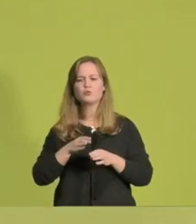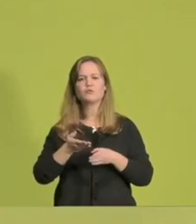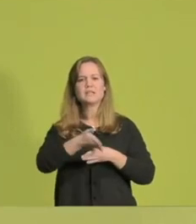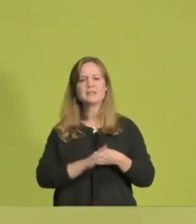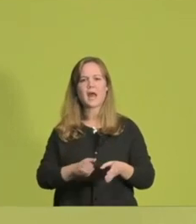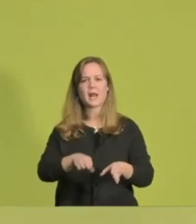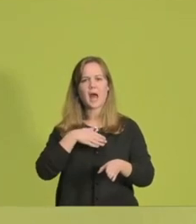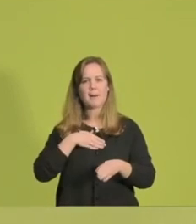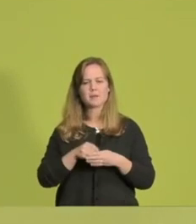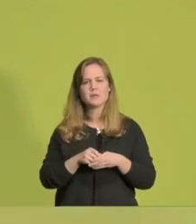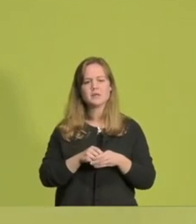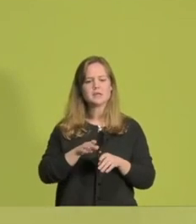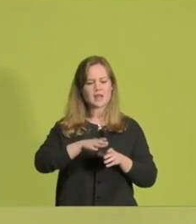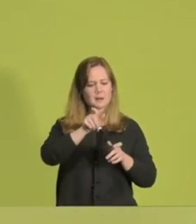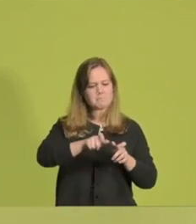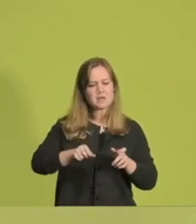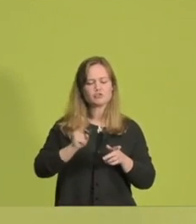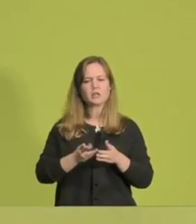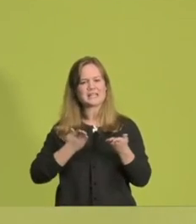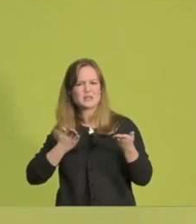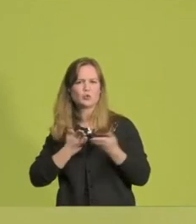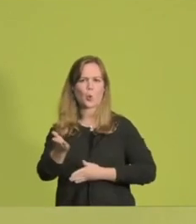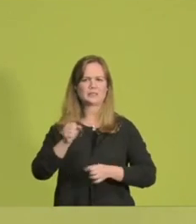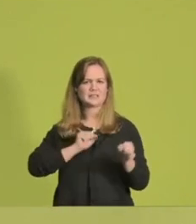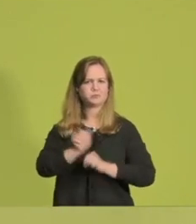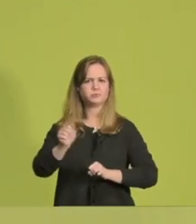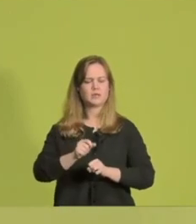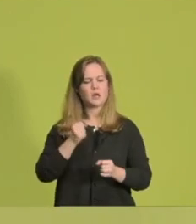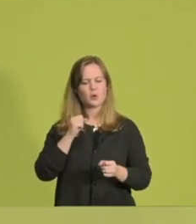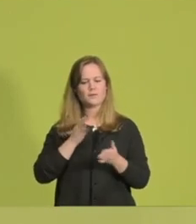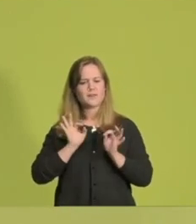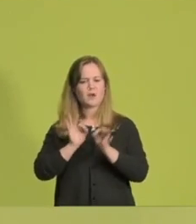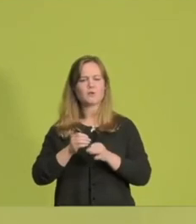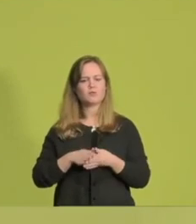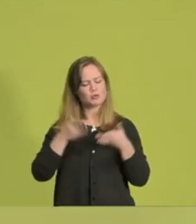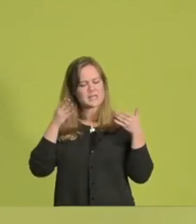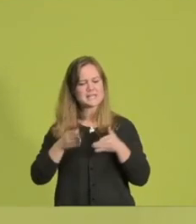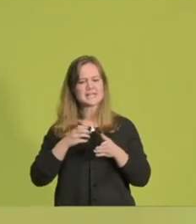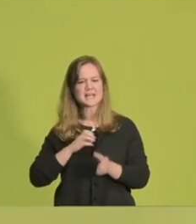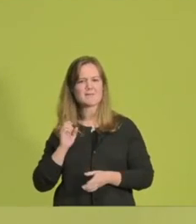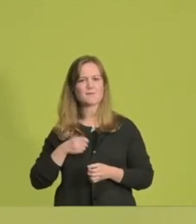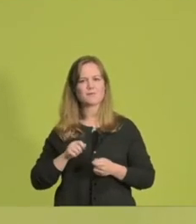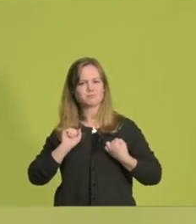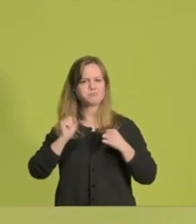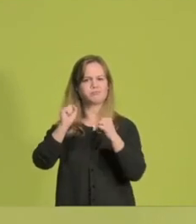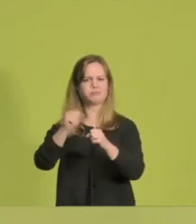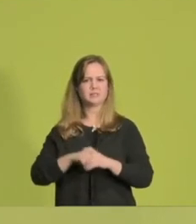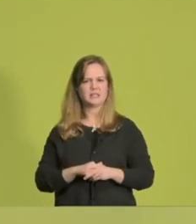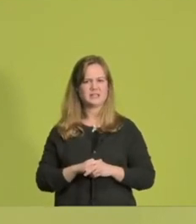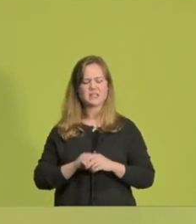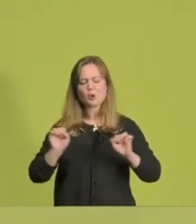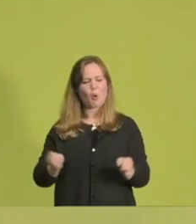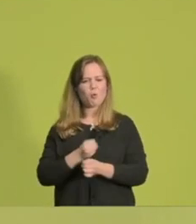setzen wir Menschenrechte in Deutschland durch und hier in Nordrhein-Westfalen. Und dafür will ich mich ganz intensiv einsetzen. Denn es kann doch nicht